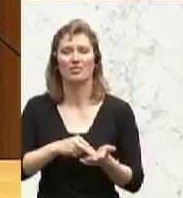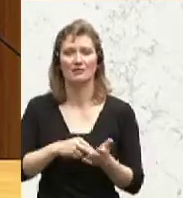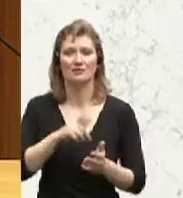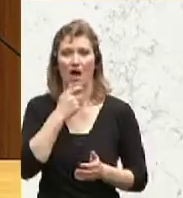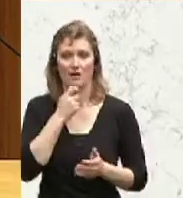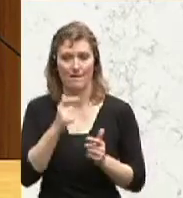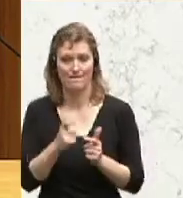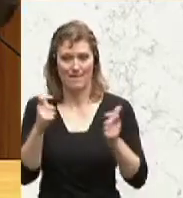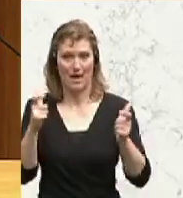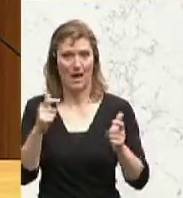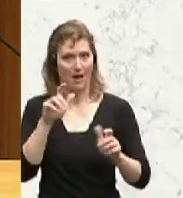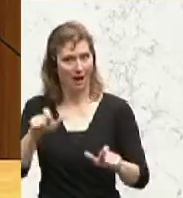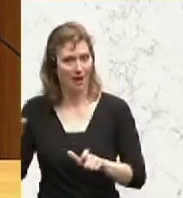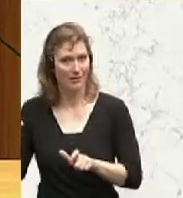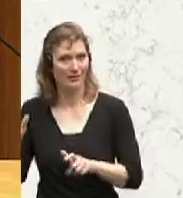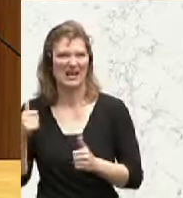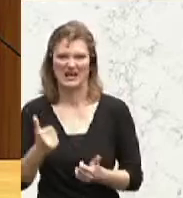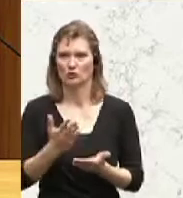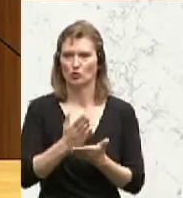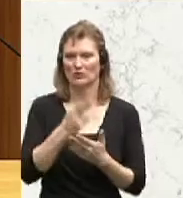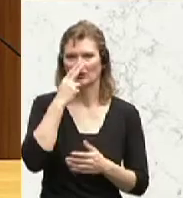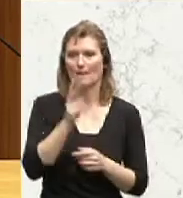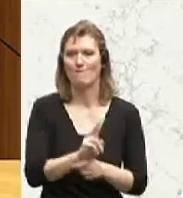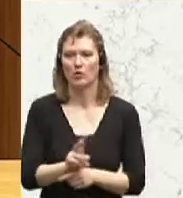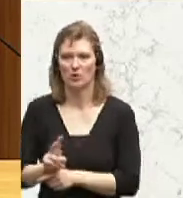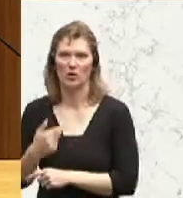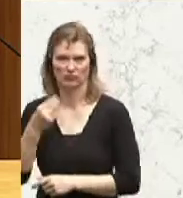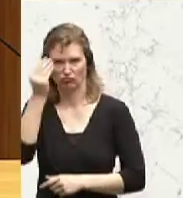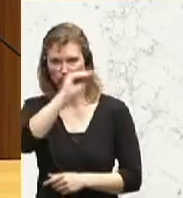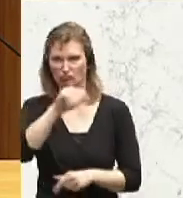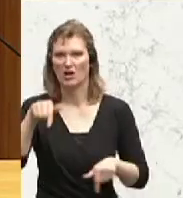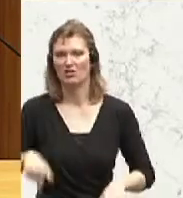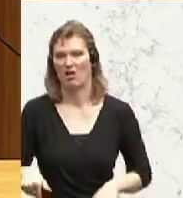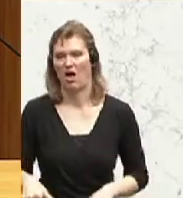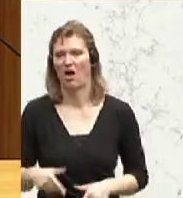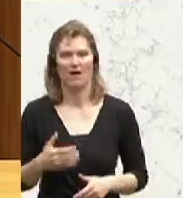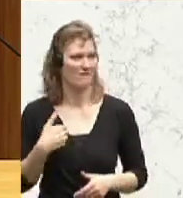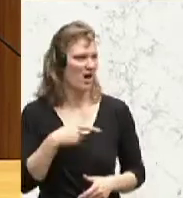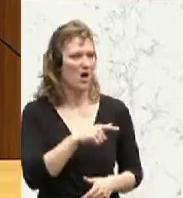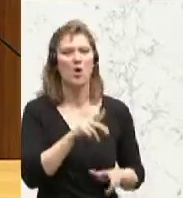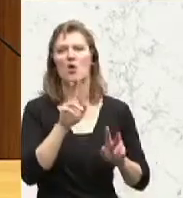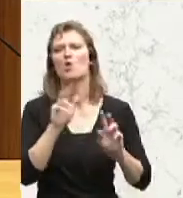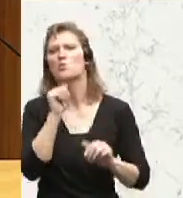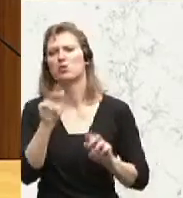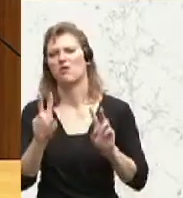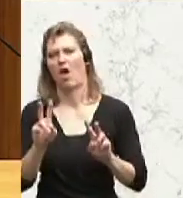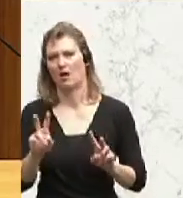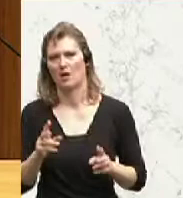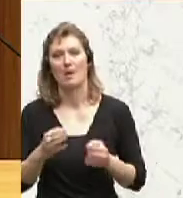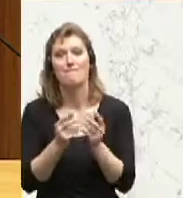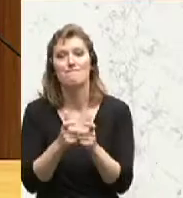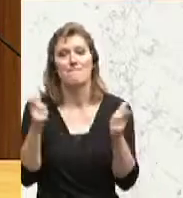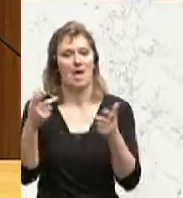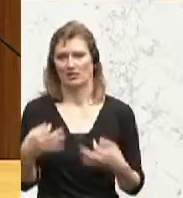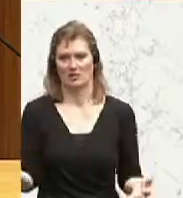bereits jetzt mit dem Monitoring, dann darf ich Ihnen sagen, auch hier haben Sie die Unwahrheit gesagt, es steigt nicht. Sie haben